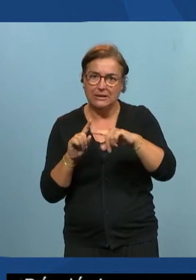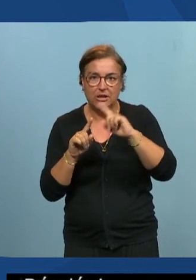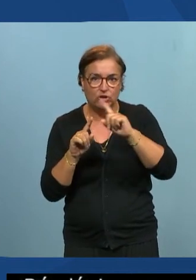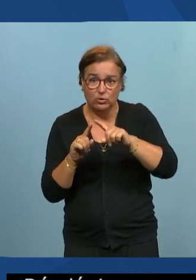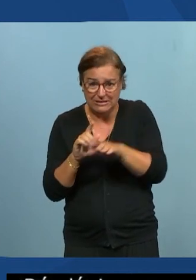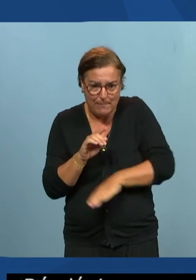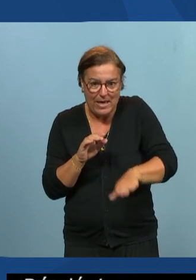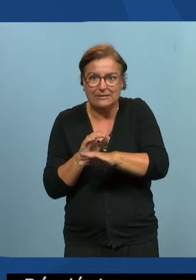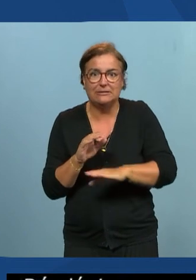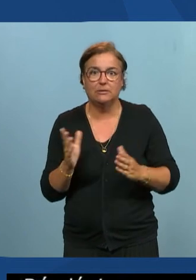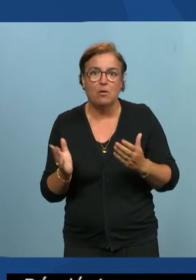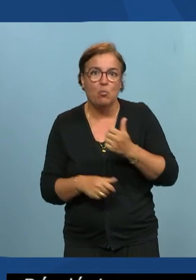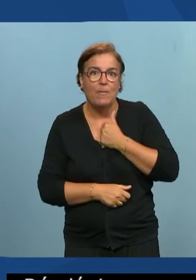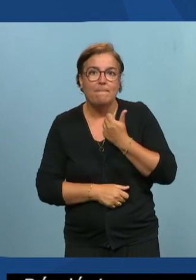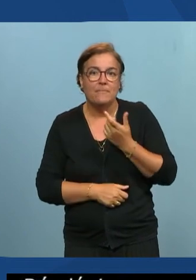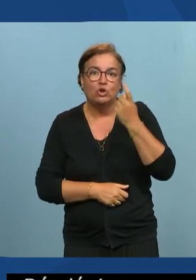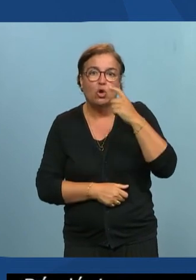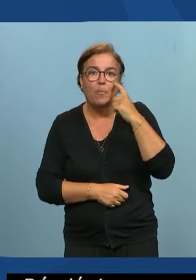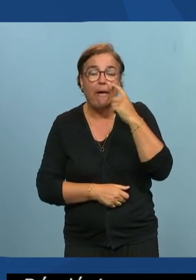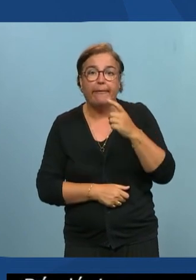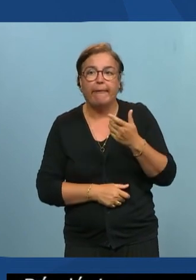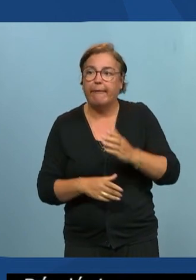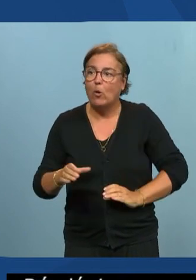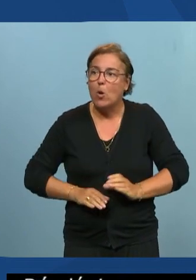base moi je vois mes Ola qui disent